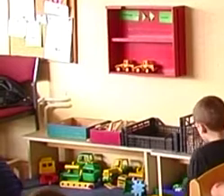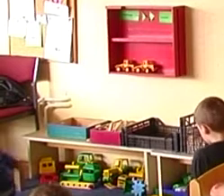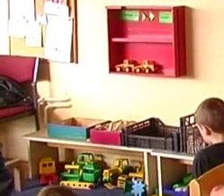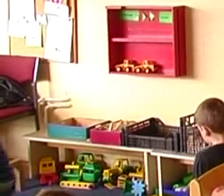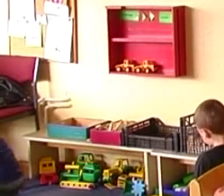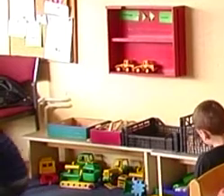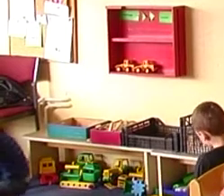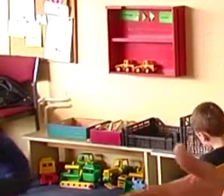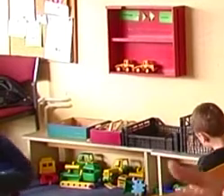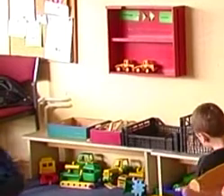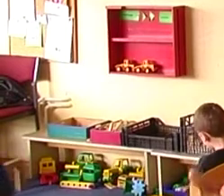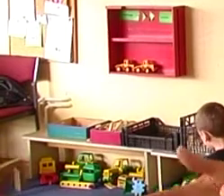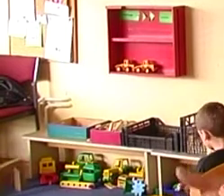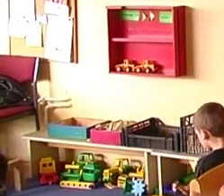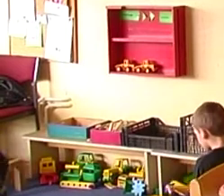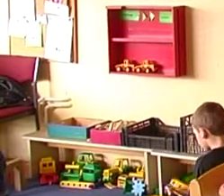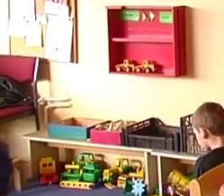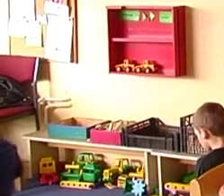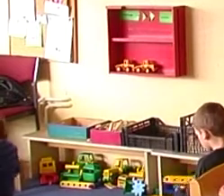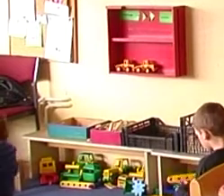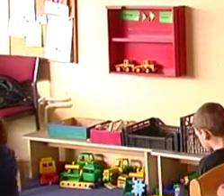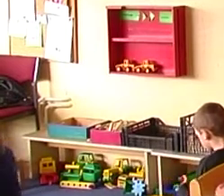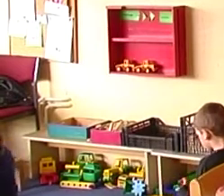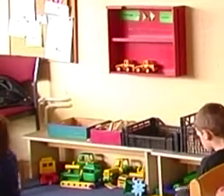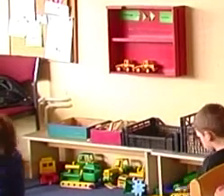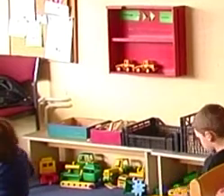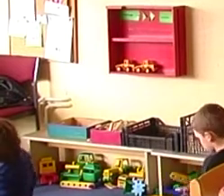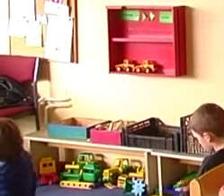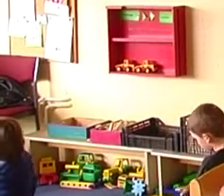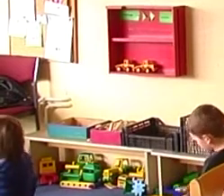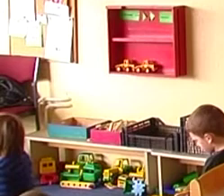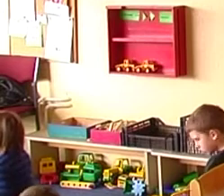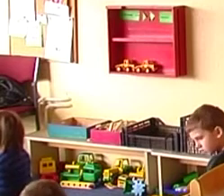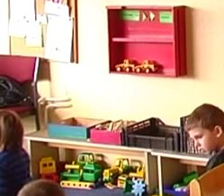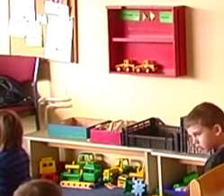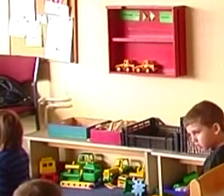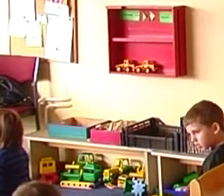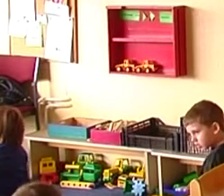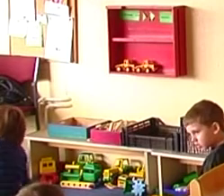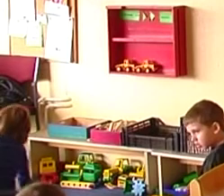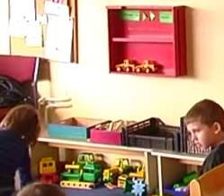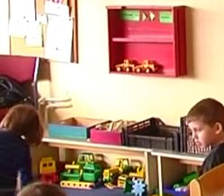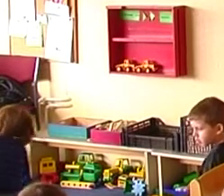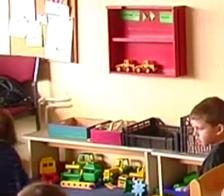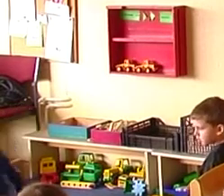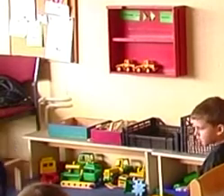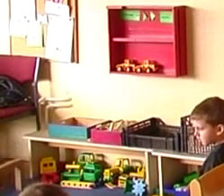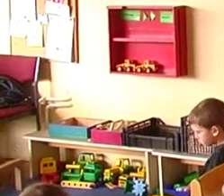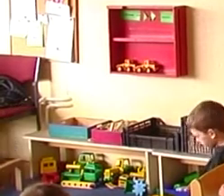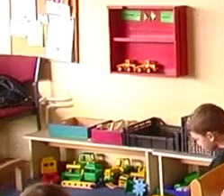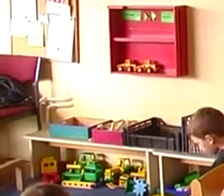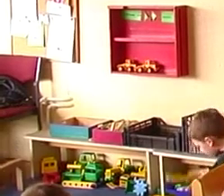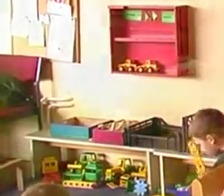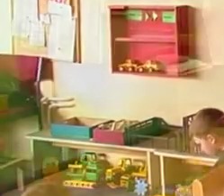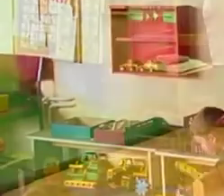Jer opet ponavljam, kad je i zdrava sredina, onda i naravno da je rad s takvom djecom doista i